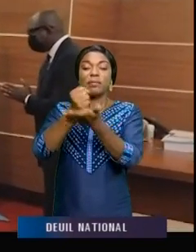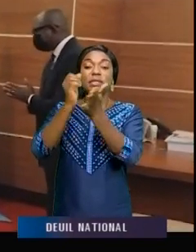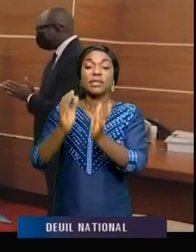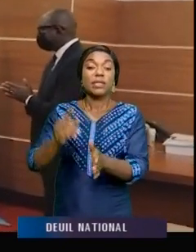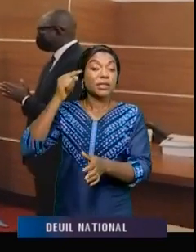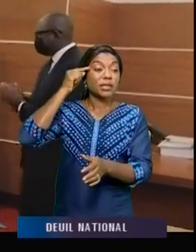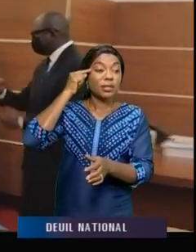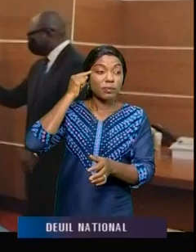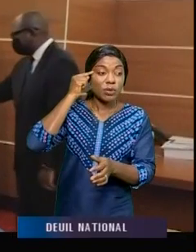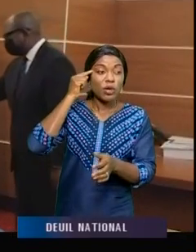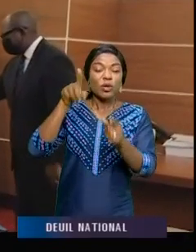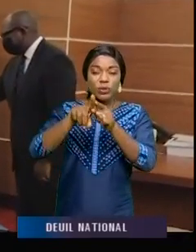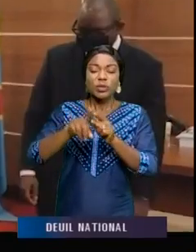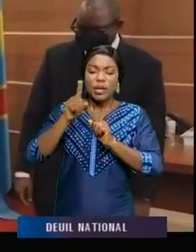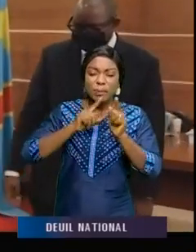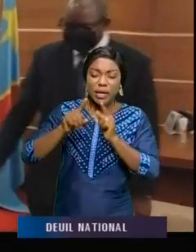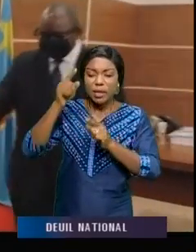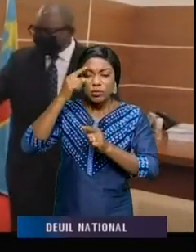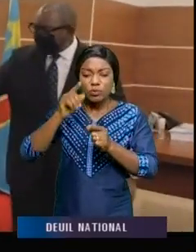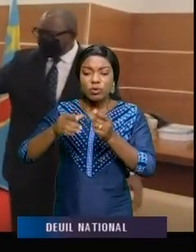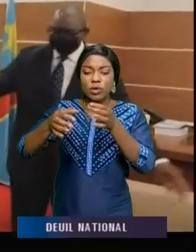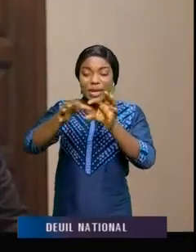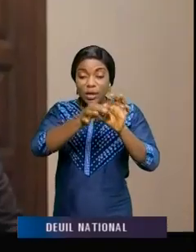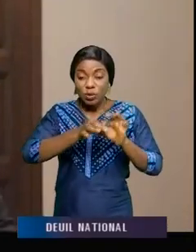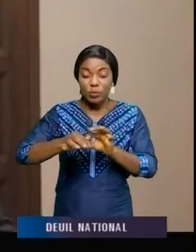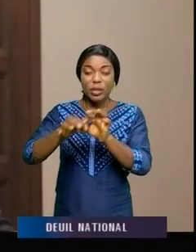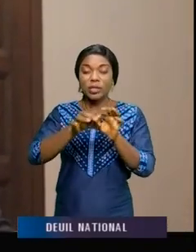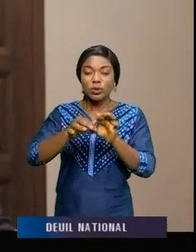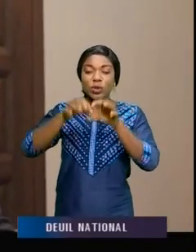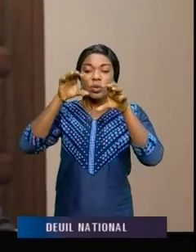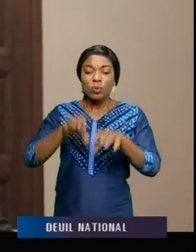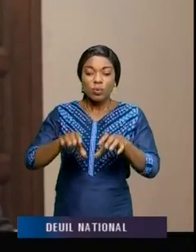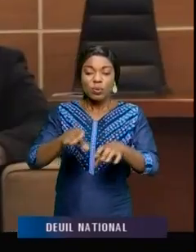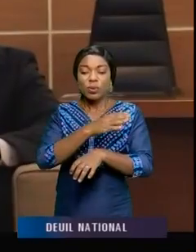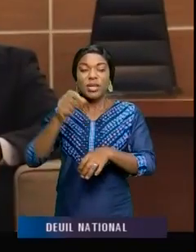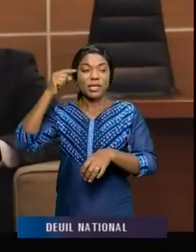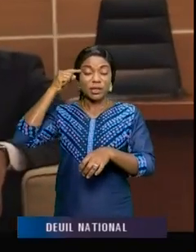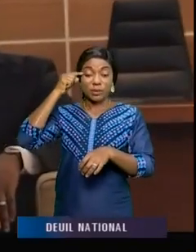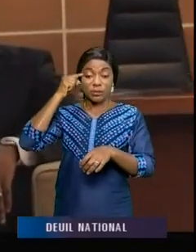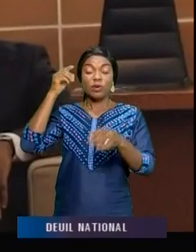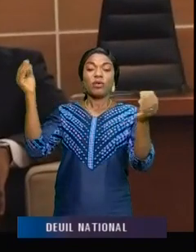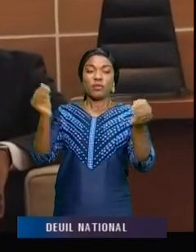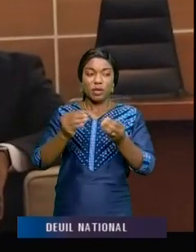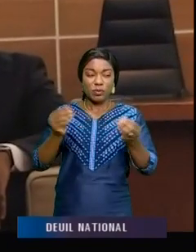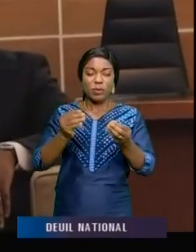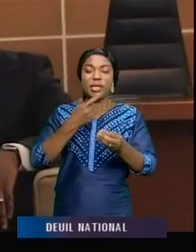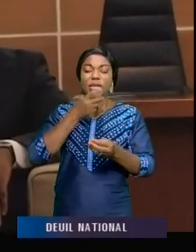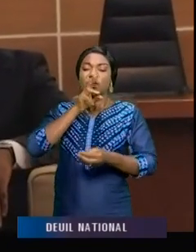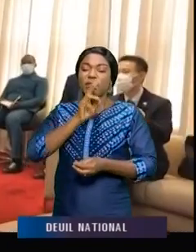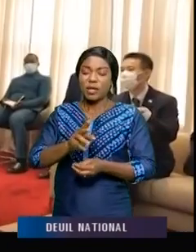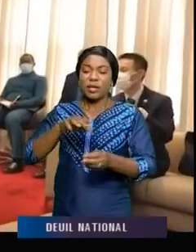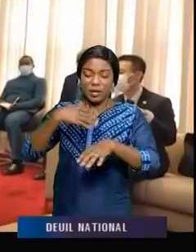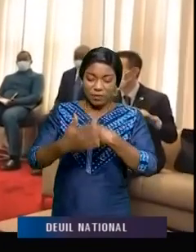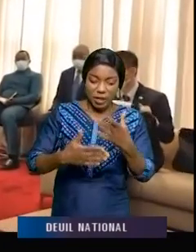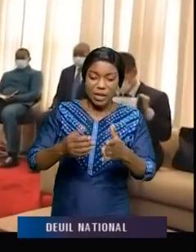tourné autour de la coopération bilatérale entre Kinshasa et Tokyo. Le gouvernement de l'Empire du Soleil-Lévant affirme que Minani